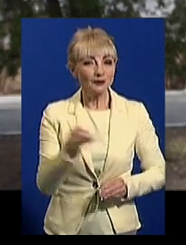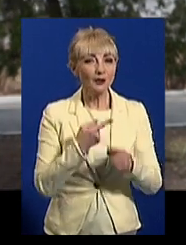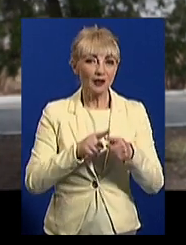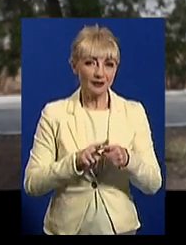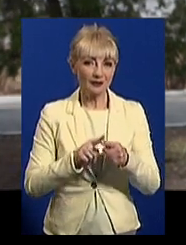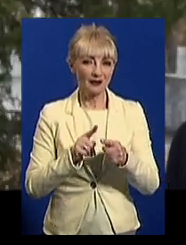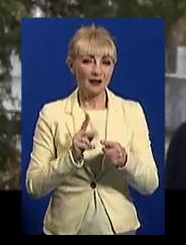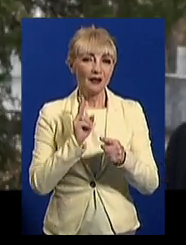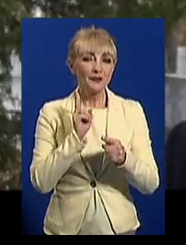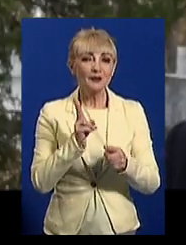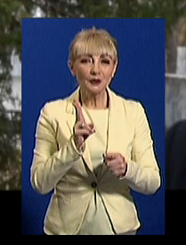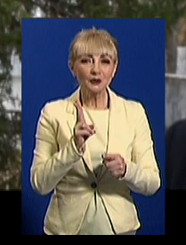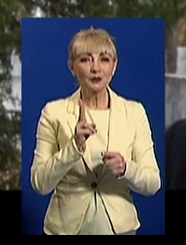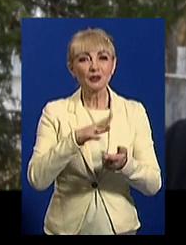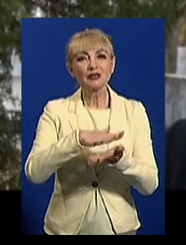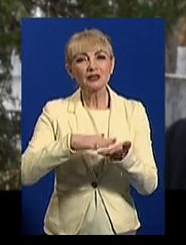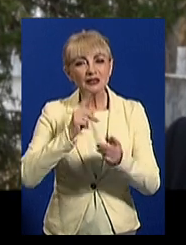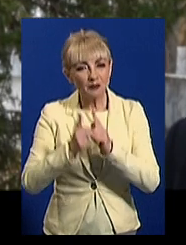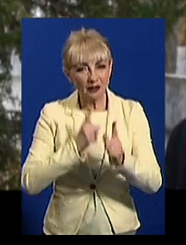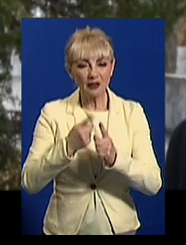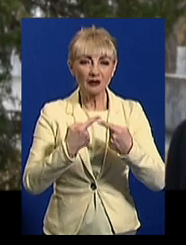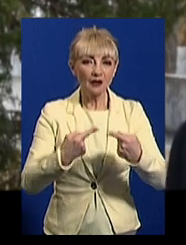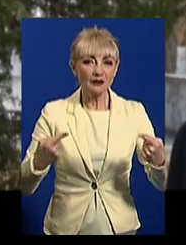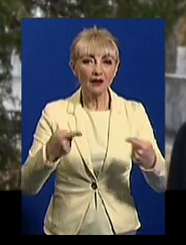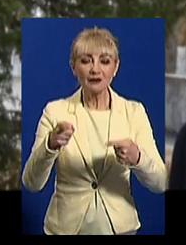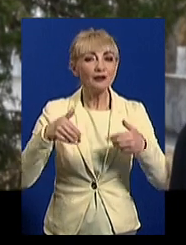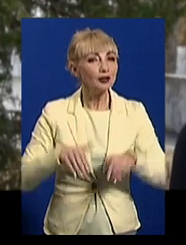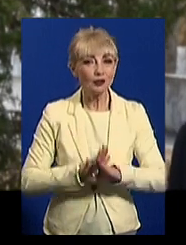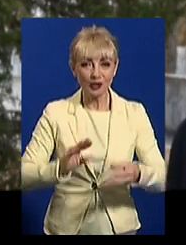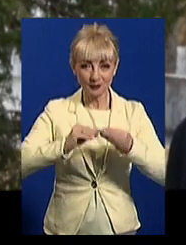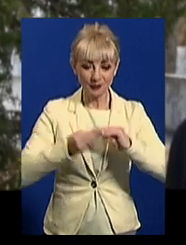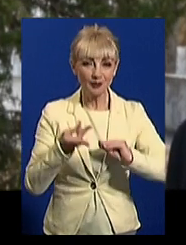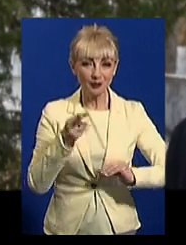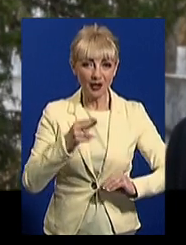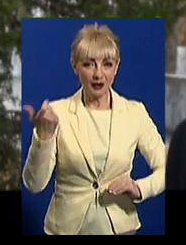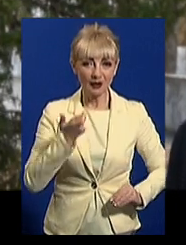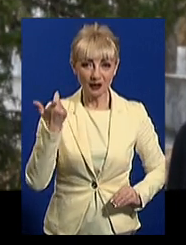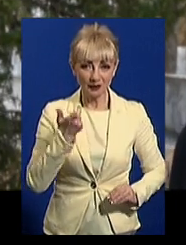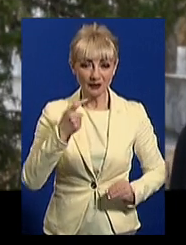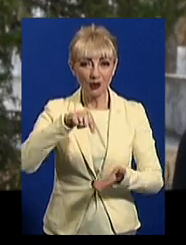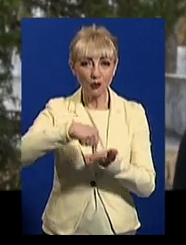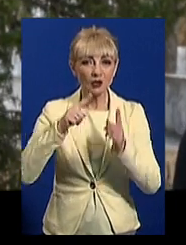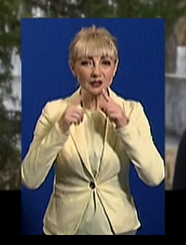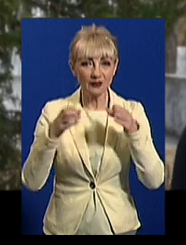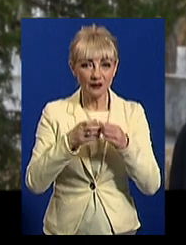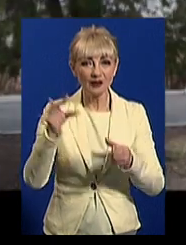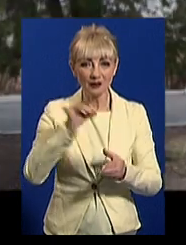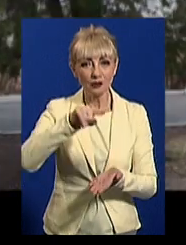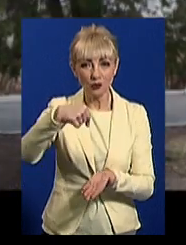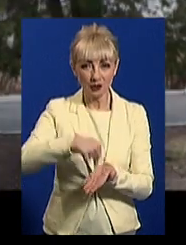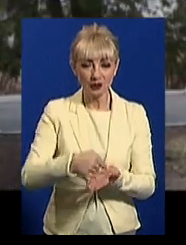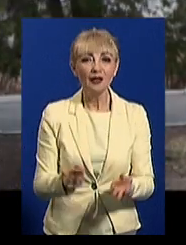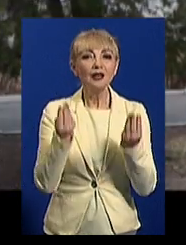правок в подальшому, зміни речень в цьому рішенні, не вирішує проблему для Харківської міської ради та для муніципалітету.